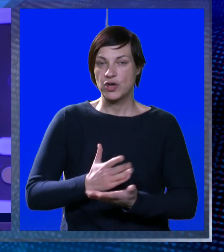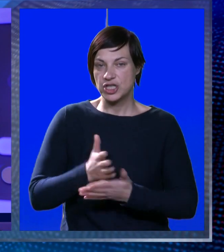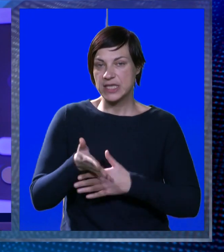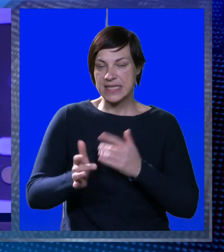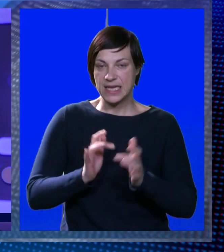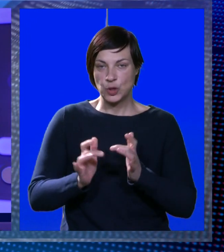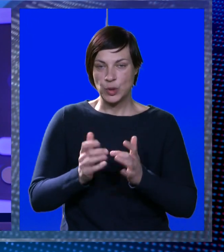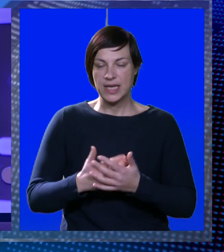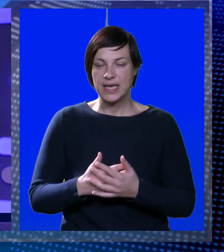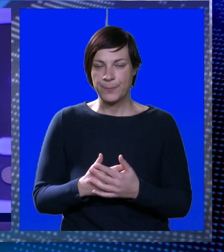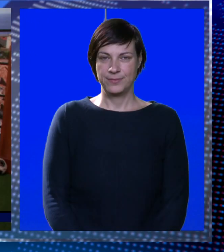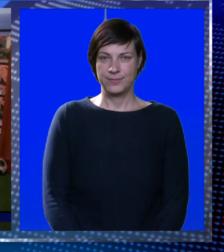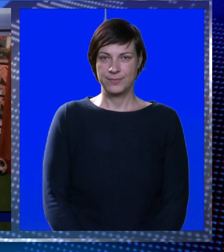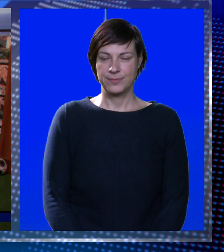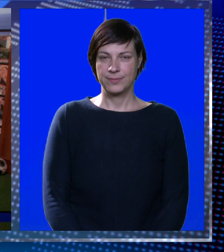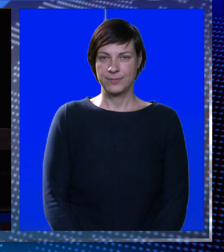godišnjeg izdanja turnira.